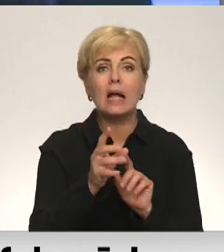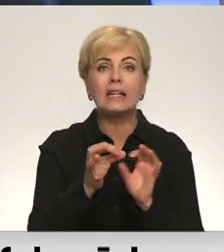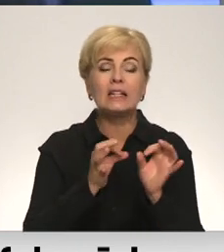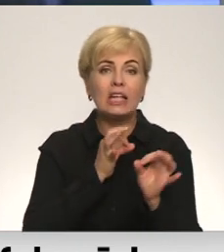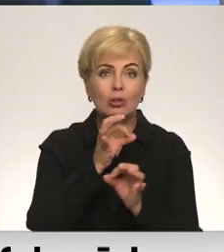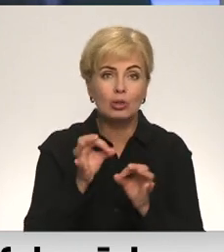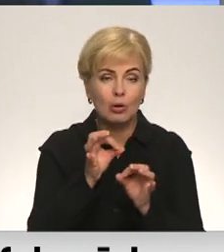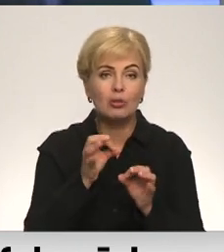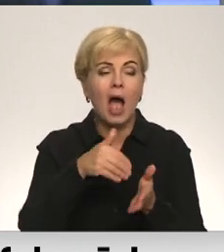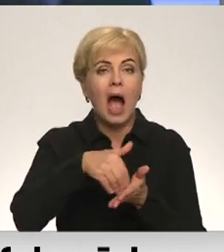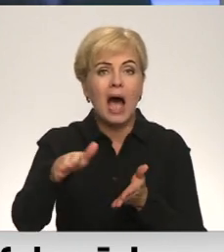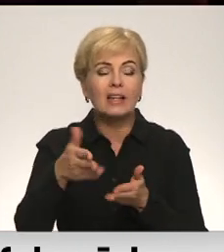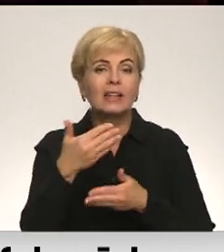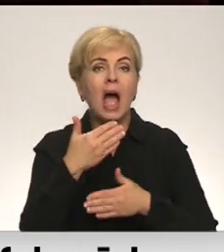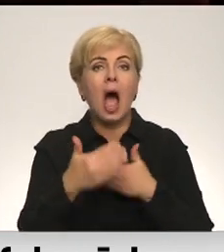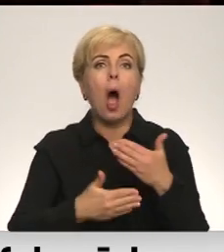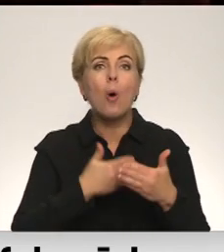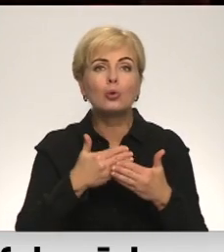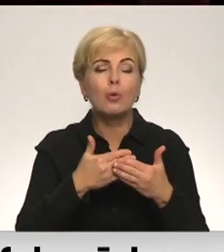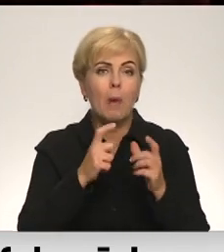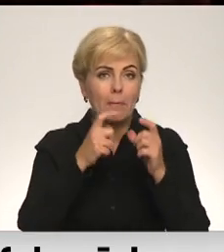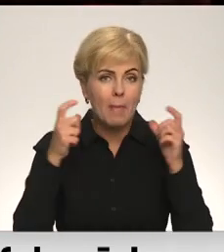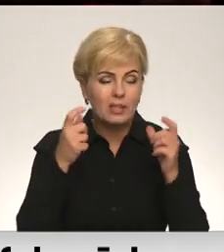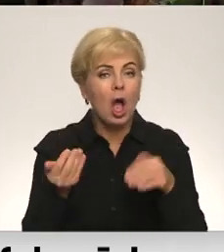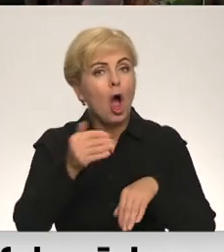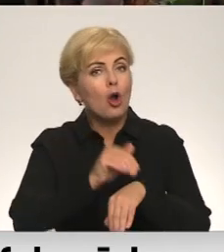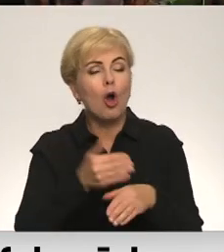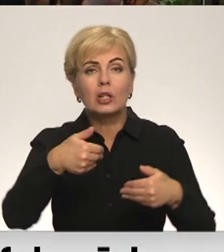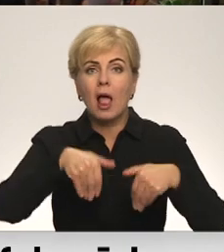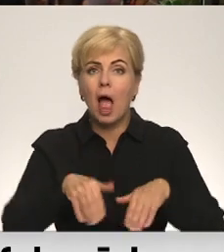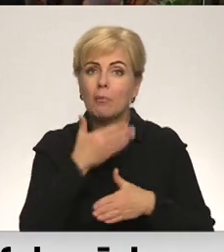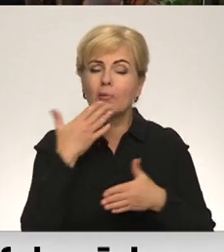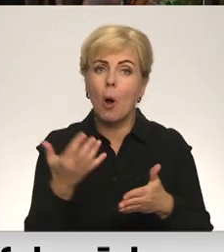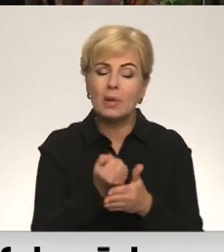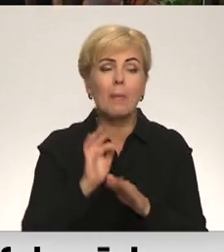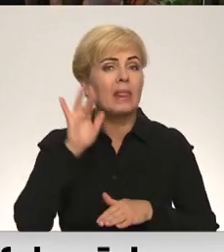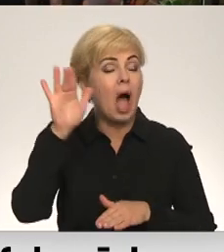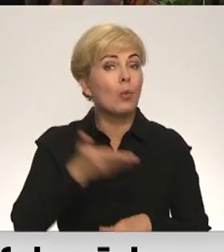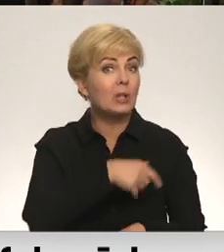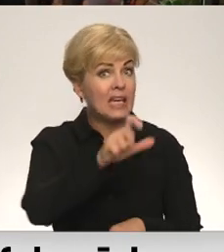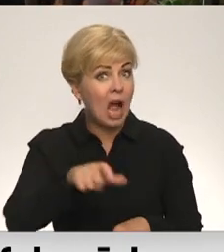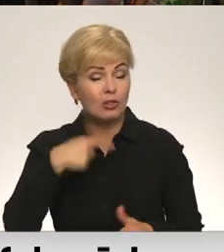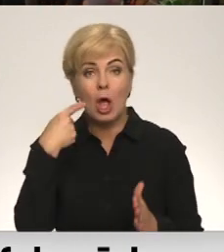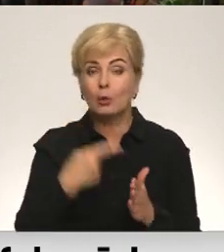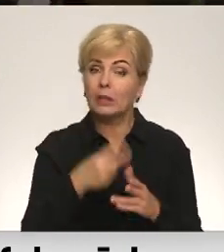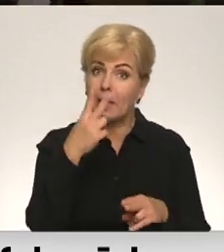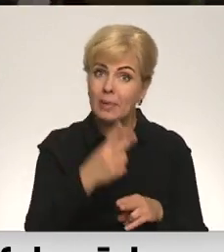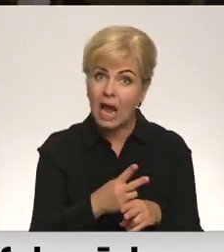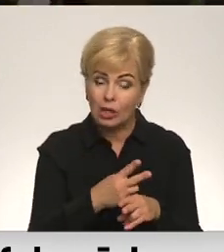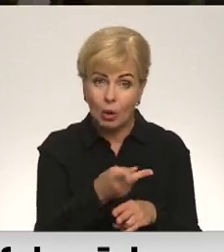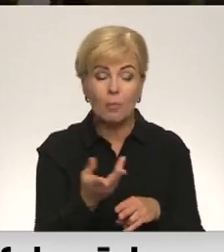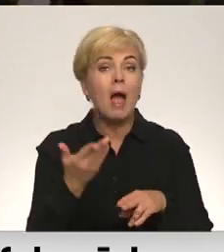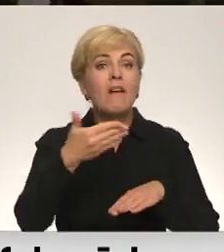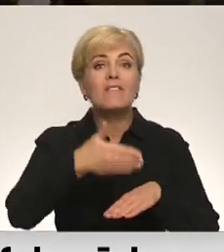audumu masku valkāšanas, taču konkrēti lēmumi netika pieņemti. Nākotnē plānot ciedzīvotājiem noteikt pienākumu vietās, kur